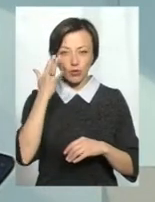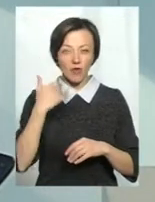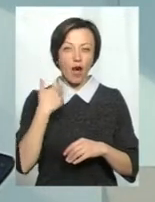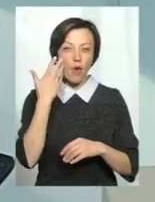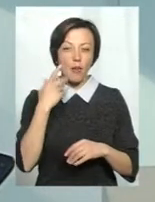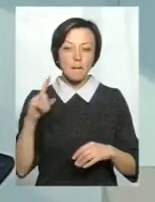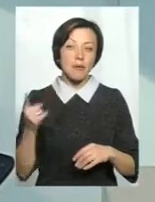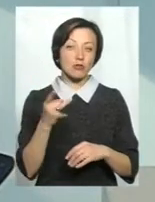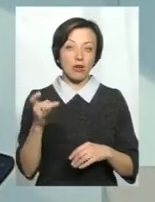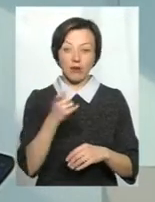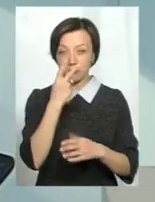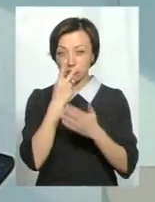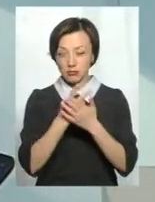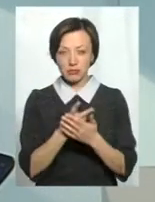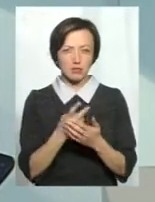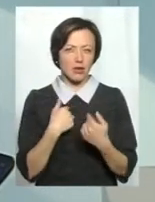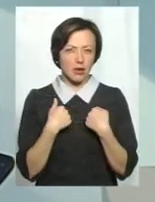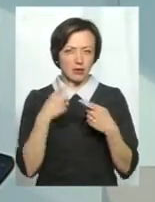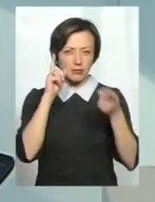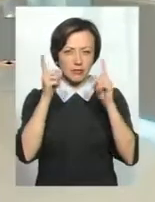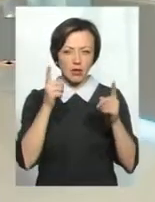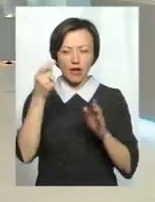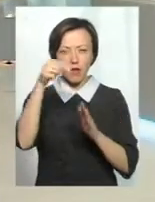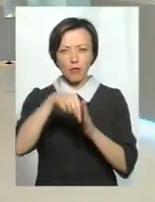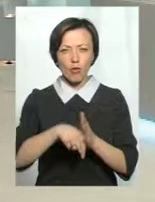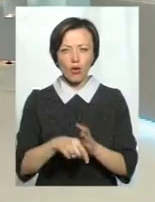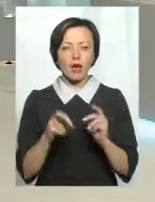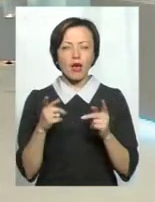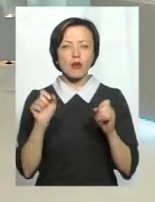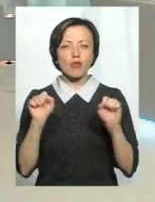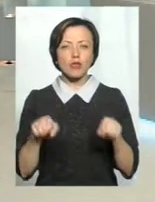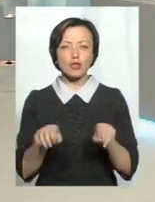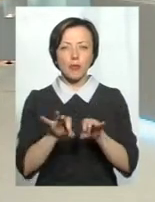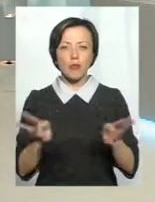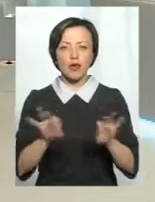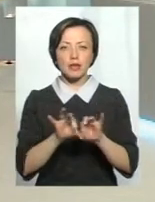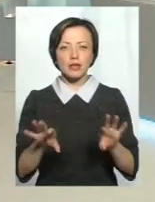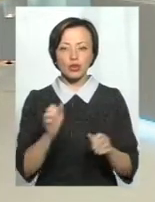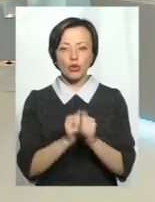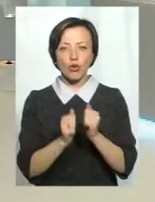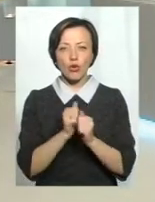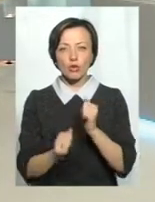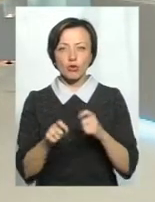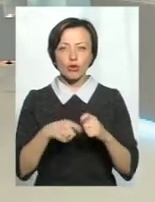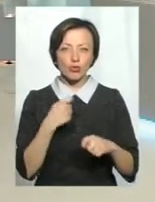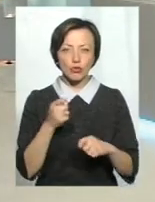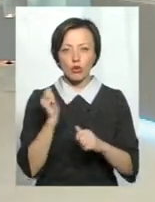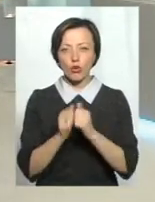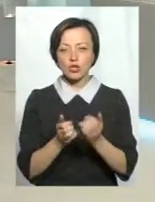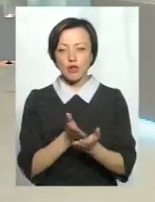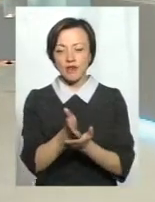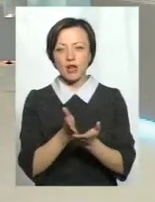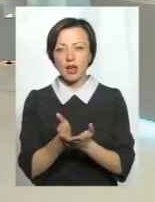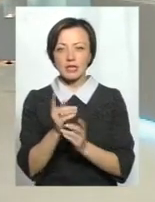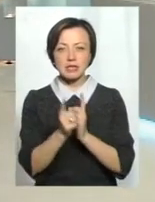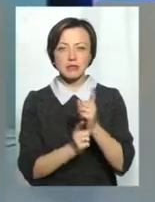я просто поразилась, наскільки вона глибока і наскільки можна пояснити кожне відхилення і кожен варіант